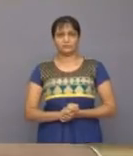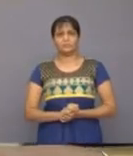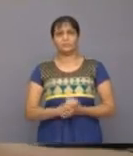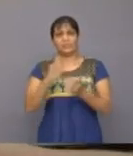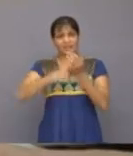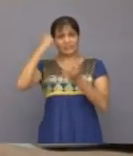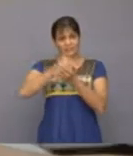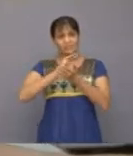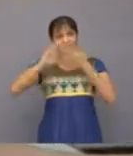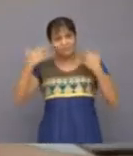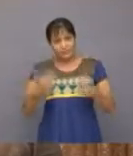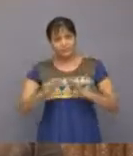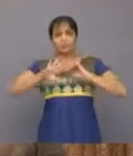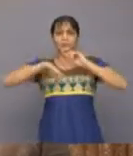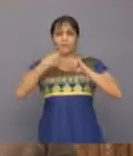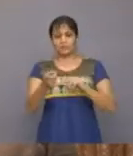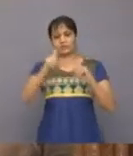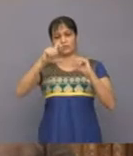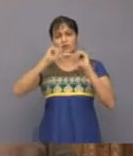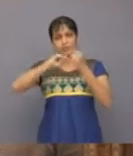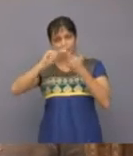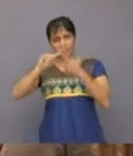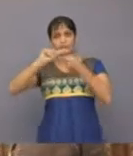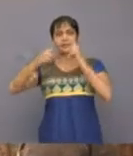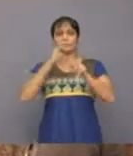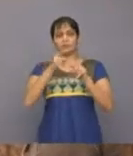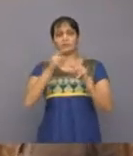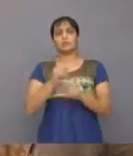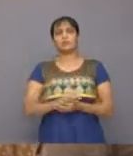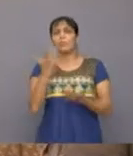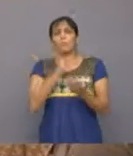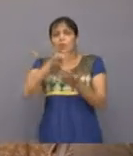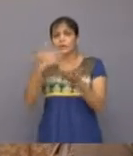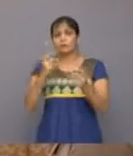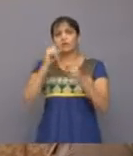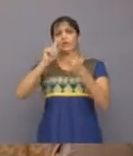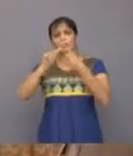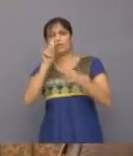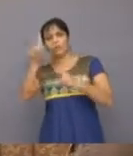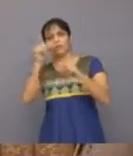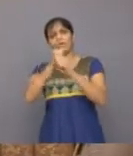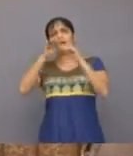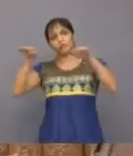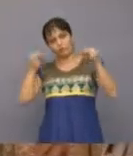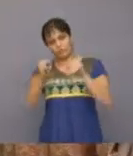रेजिस्ट्रेशन के बाद आपको केस हिस्ट्री के लिए तल मंजिल E-1 में जाना होगा